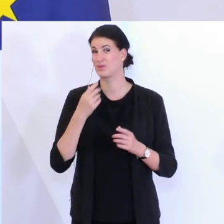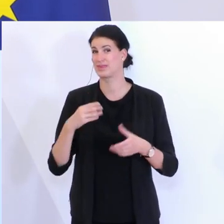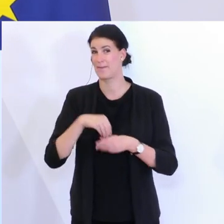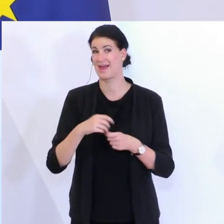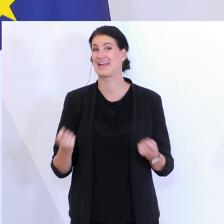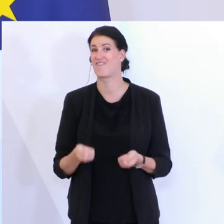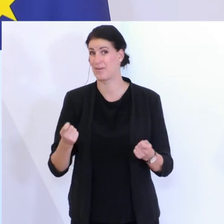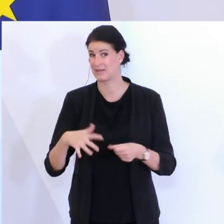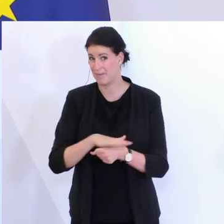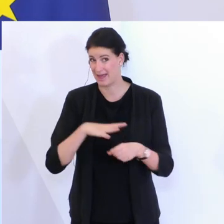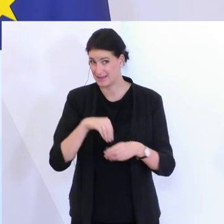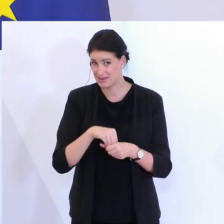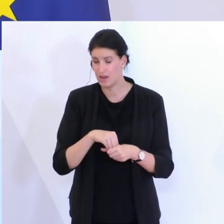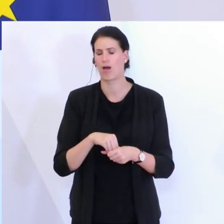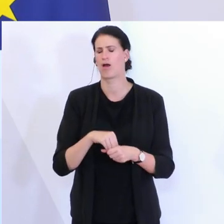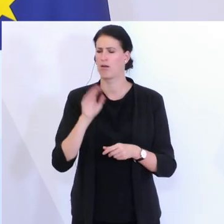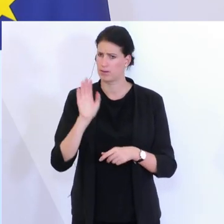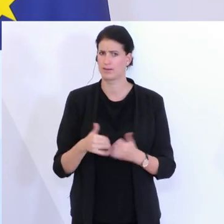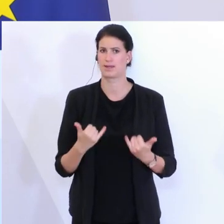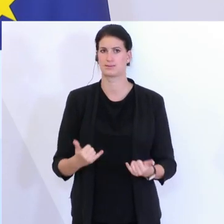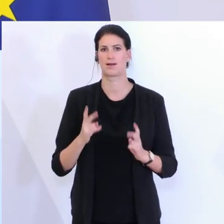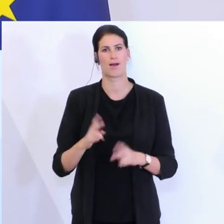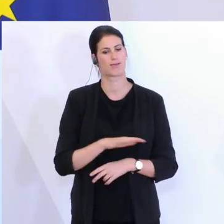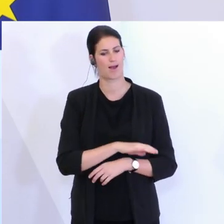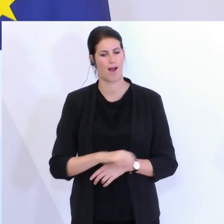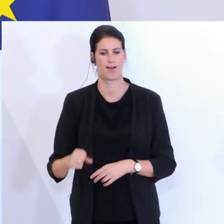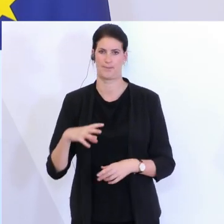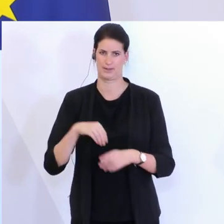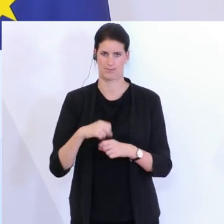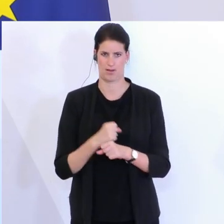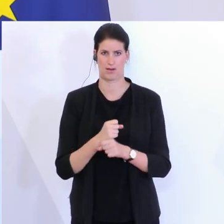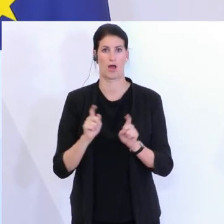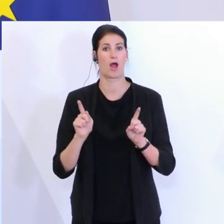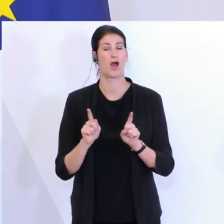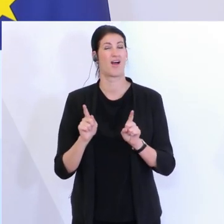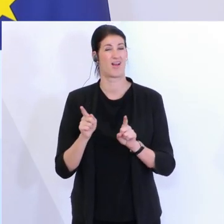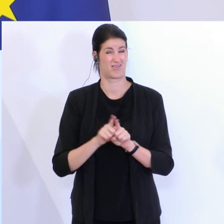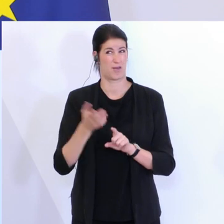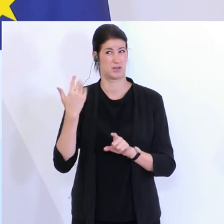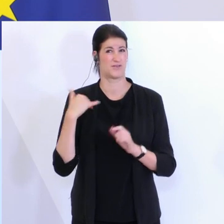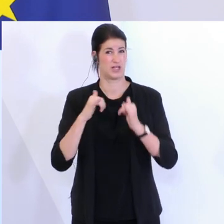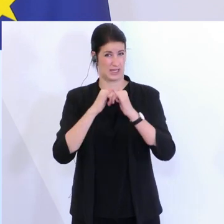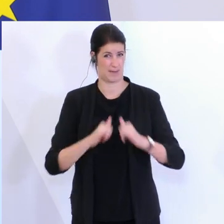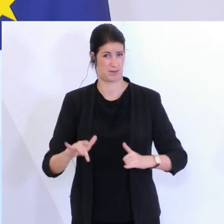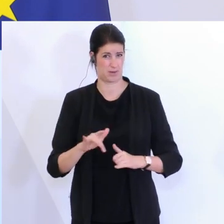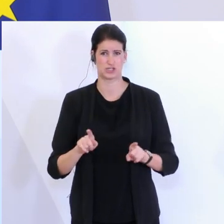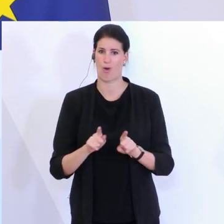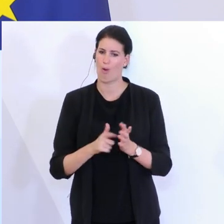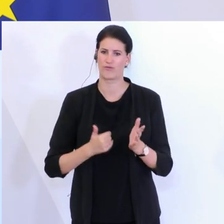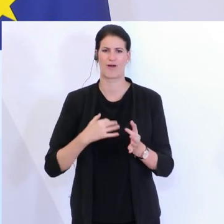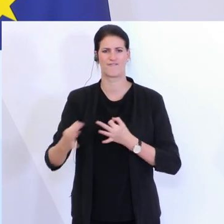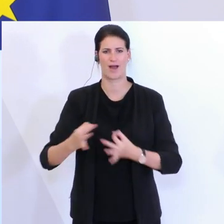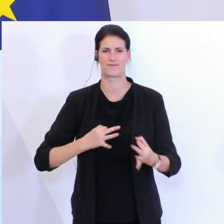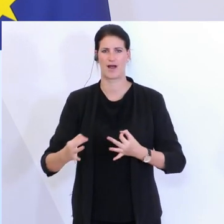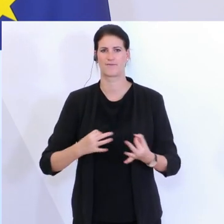Aber mittlerweile können alle sich daran ausrichten. Campingplätze war oft die Frage von Journalisten in den letzten Wochen an